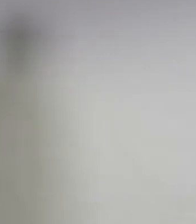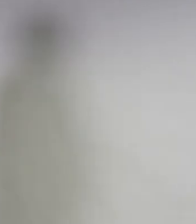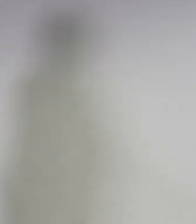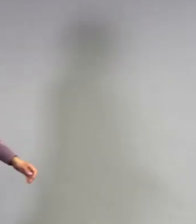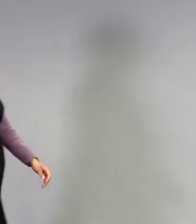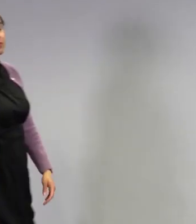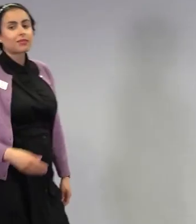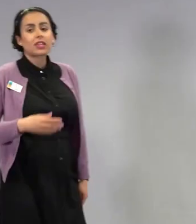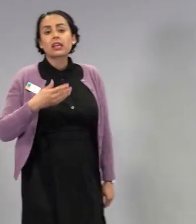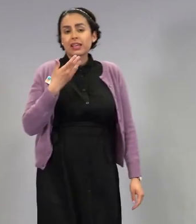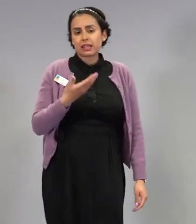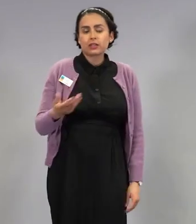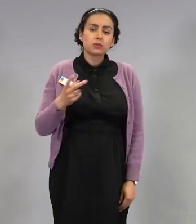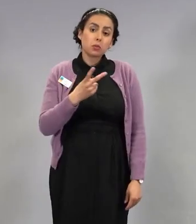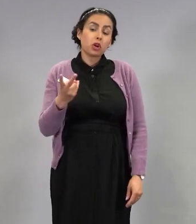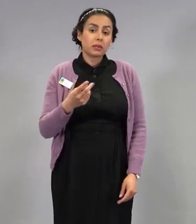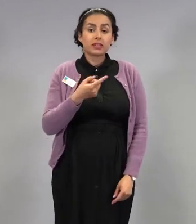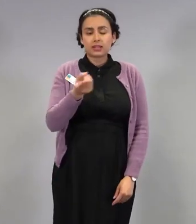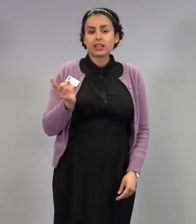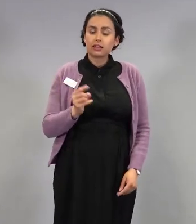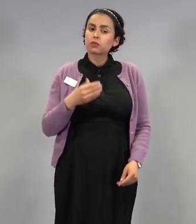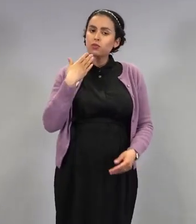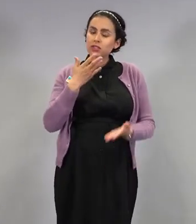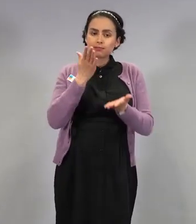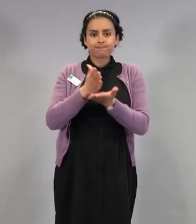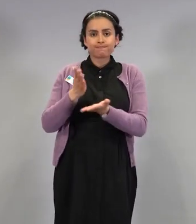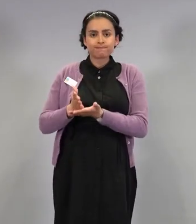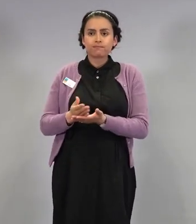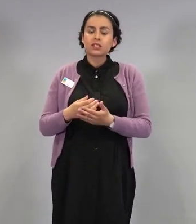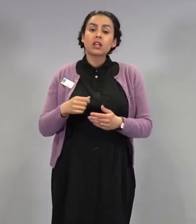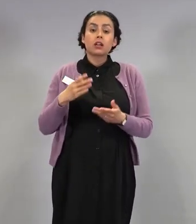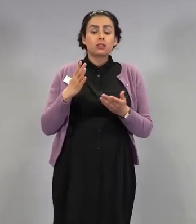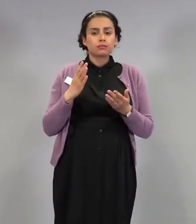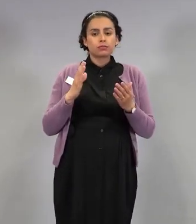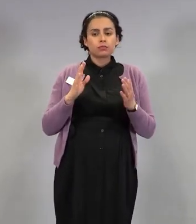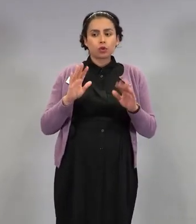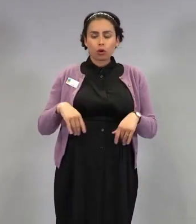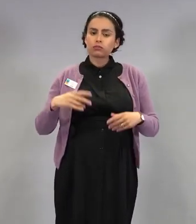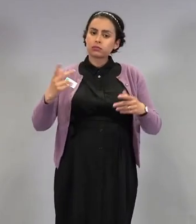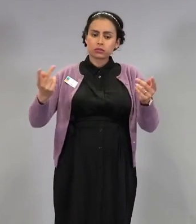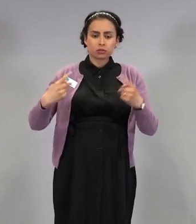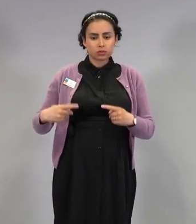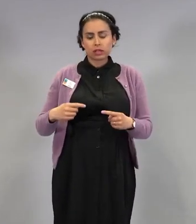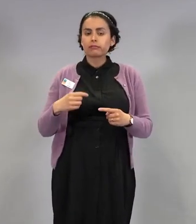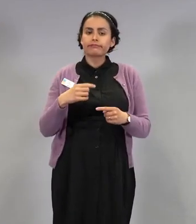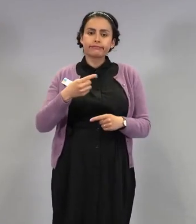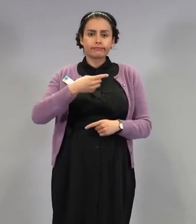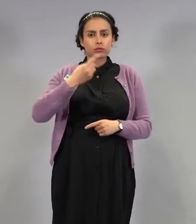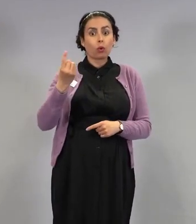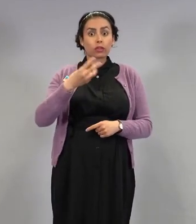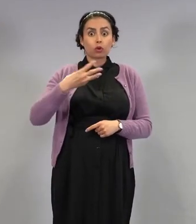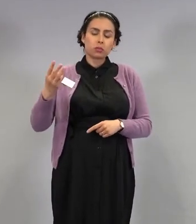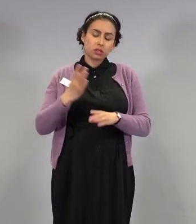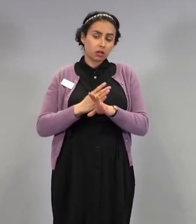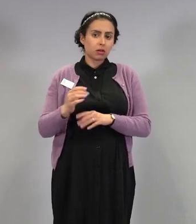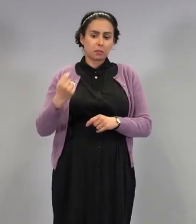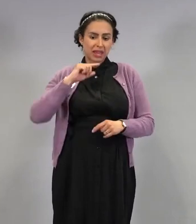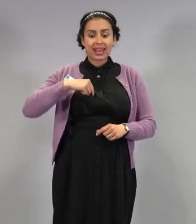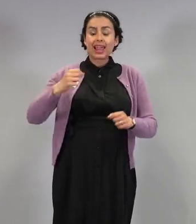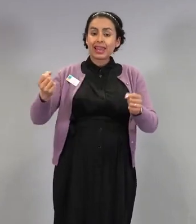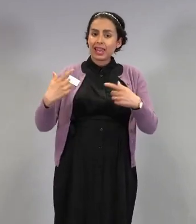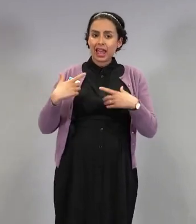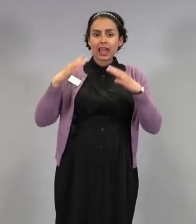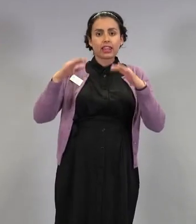Tosiaan kysymyksiä tuli se 1300, eli vaikka tässä esityksessä vastasitte niistä moneen, niin vielä on paljon kysymyksiä